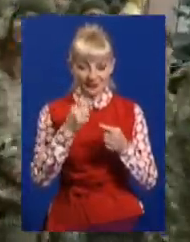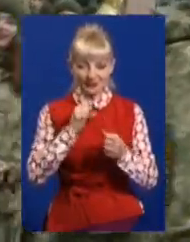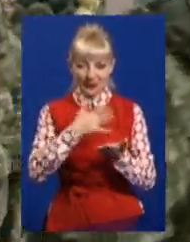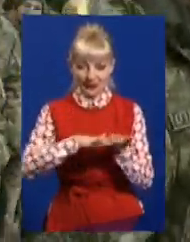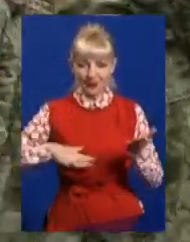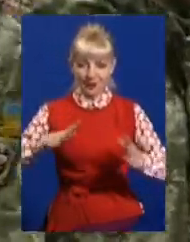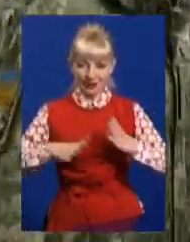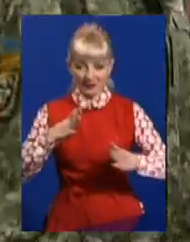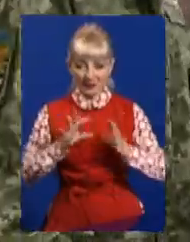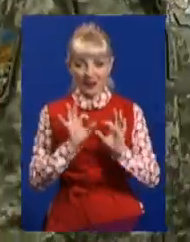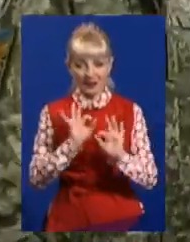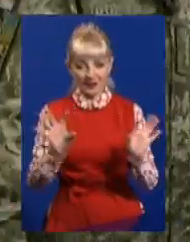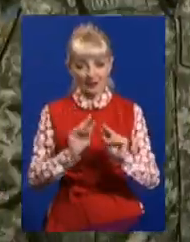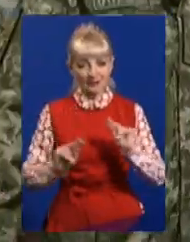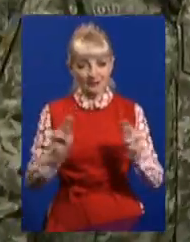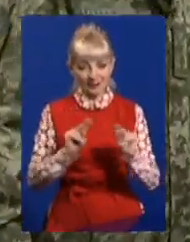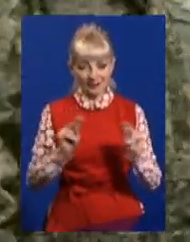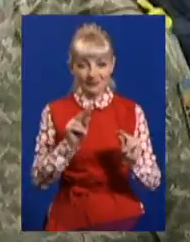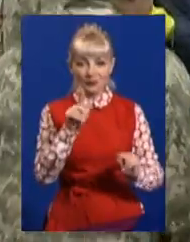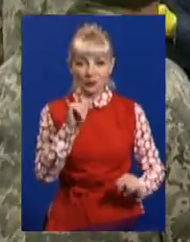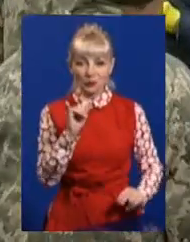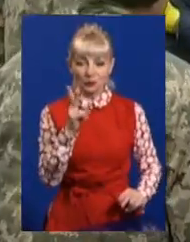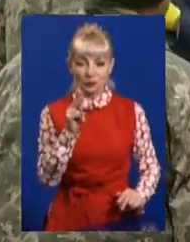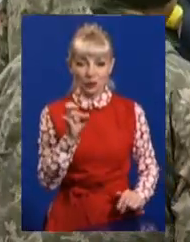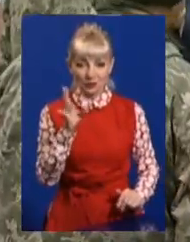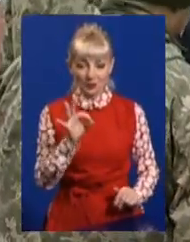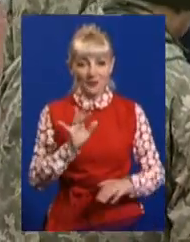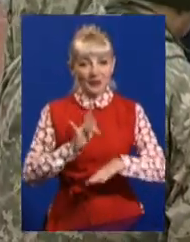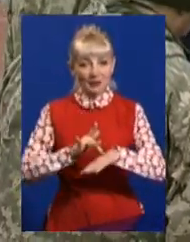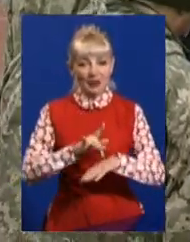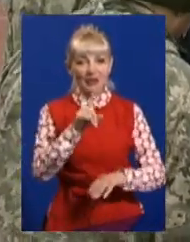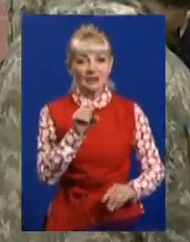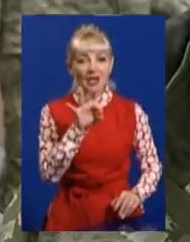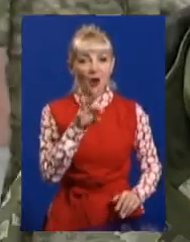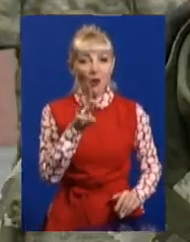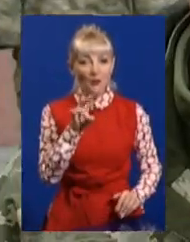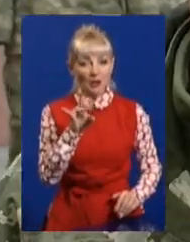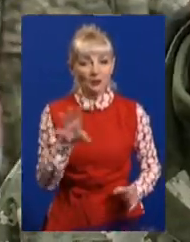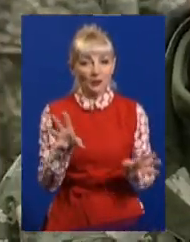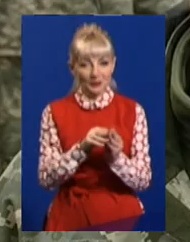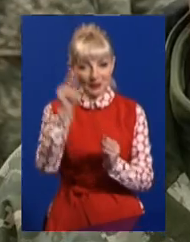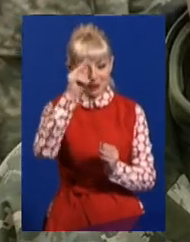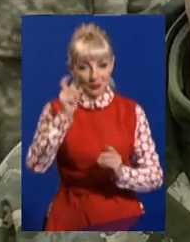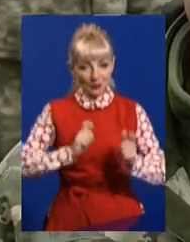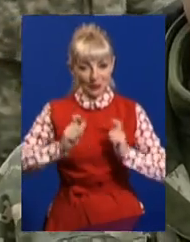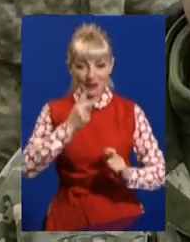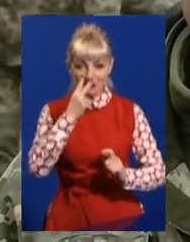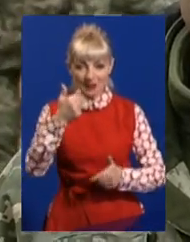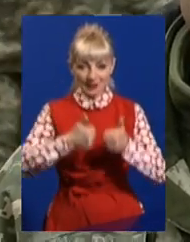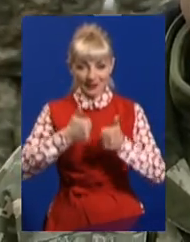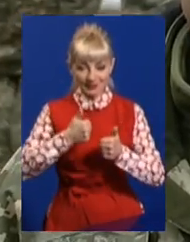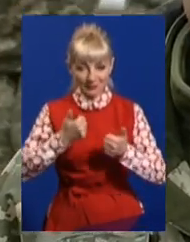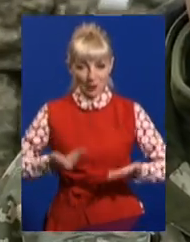розповідає його викладач з фізичної підготовки В'ячеслав Гунченко. Болівали за Омальченка разом з курсантами. В'ячеслав каже, дивились змагання наживо.